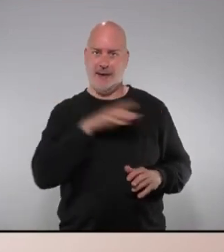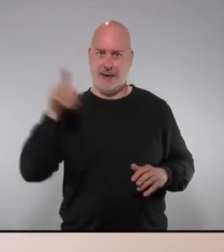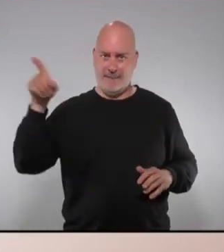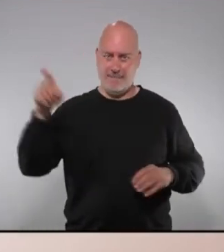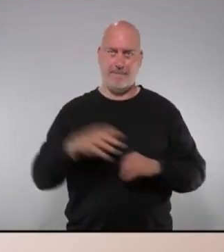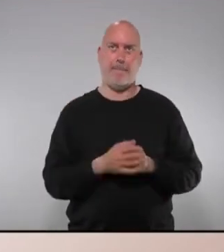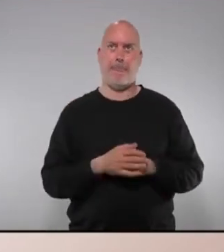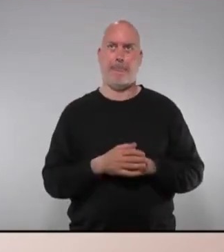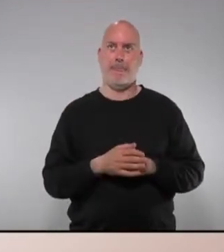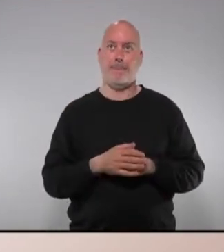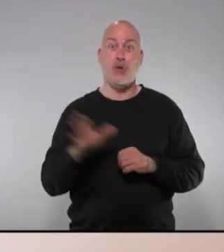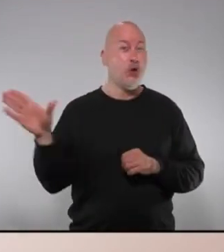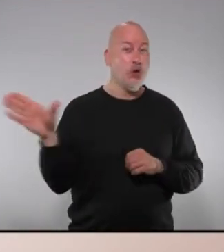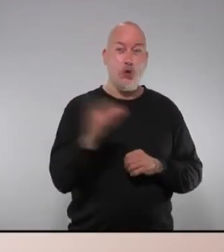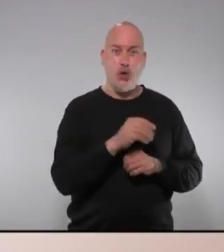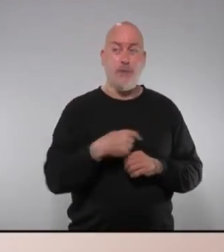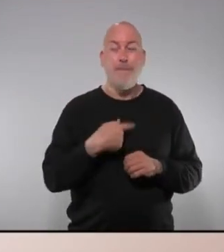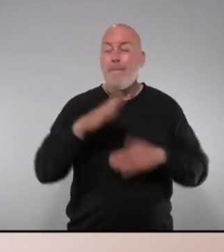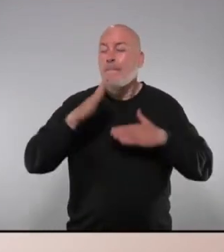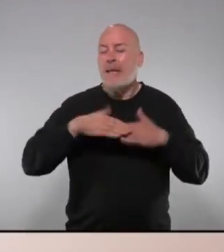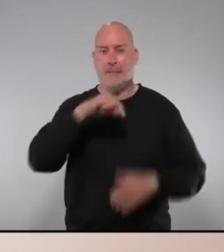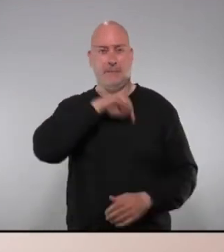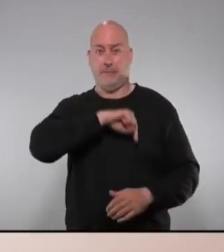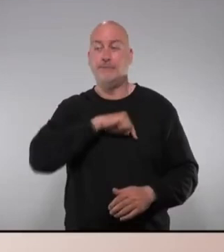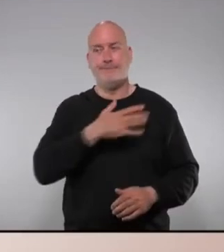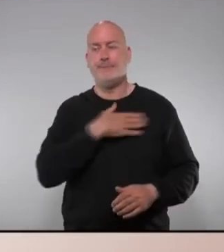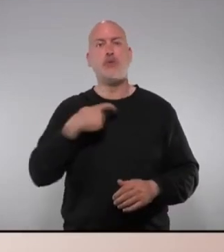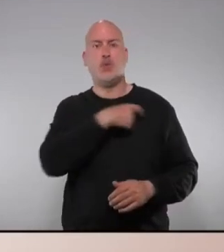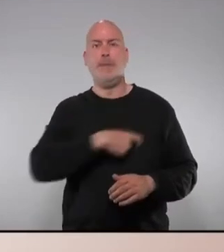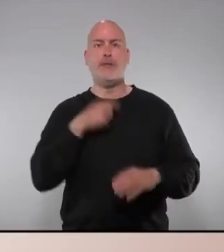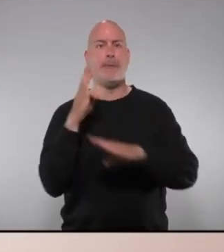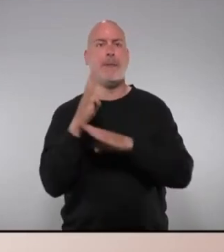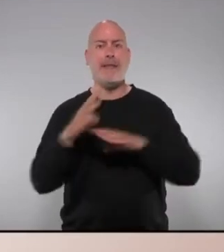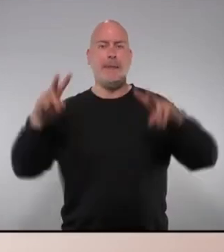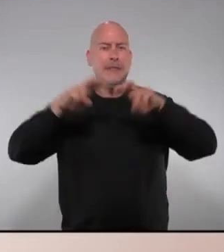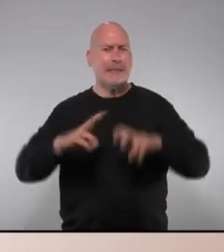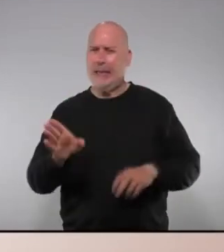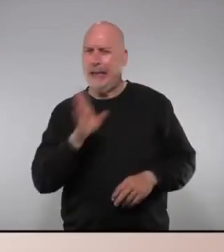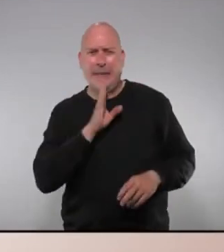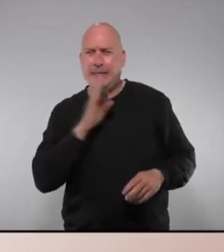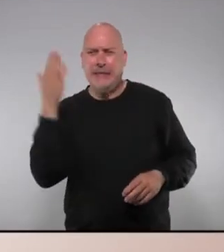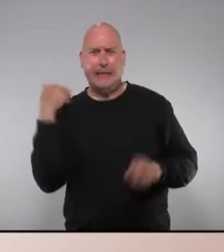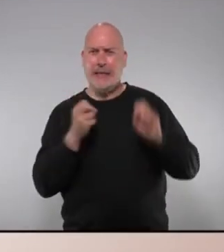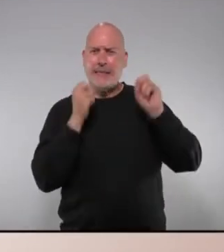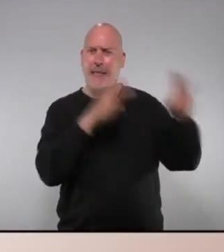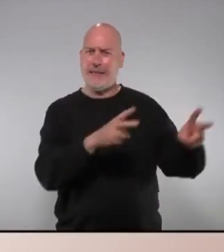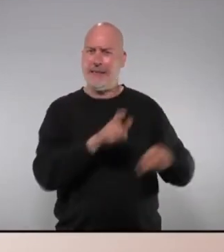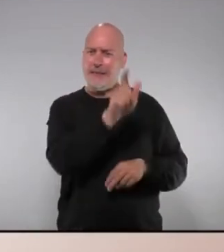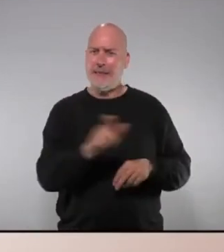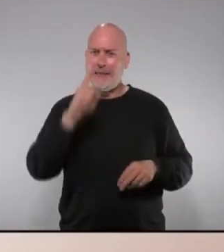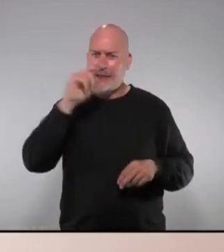Tothom amb un mínim de decència vol una comissió parlamentària d'investigació de què va passar realment a les residències de la gent gran.